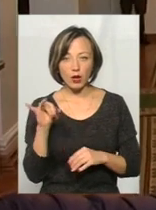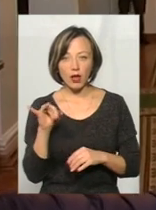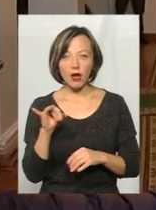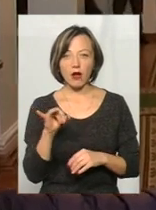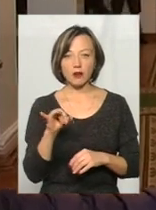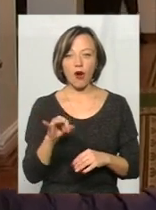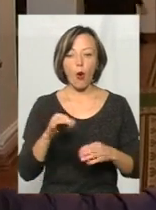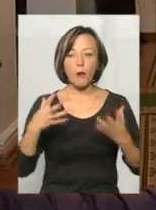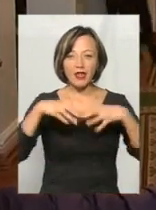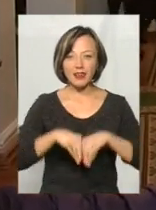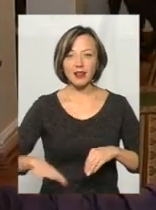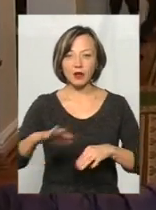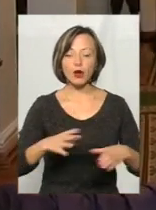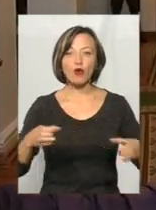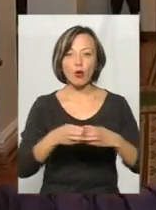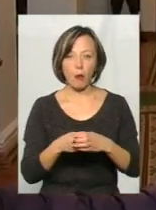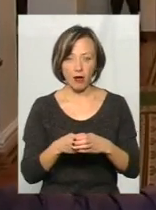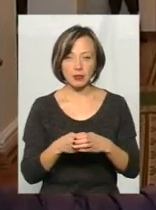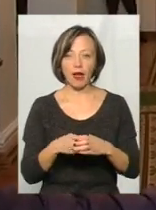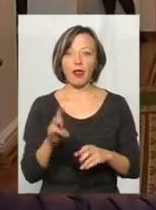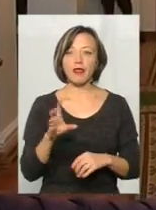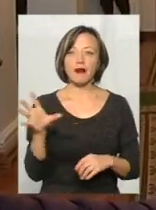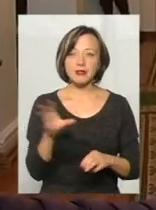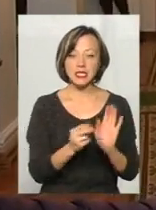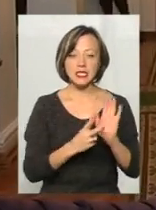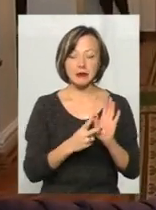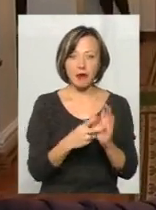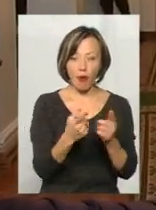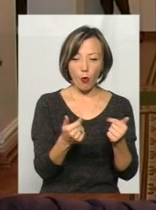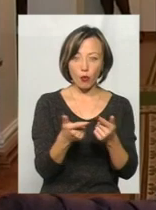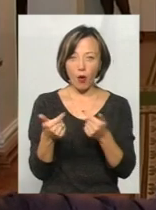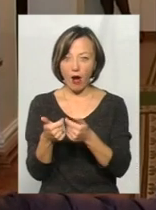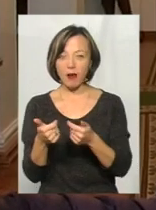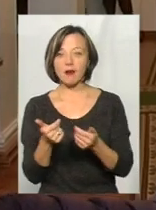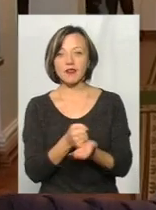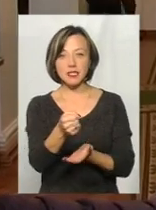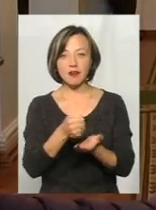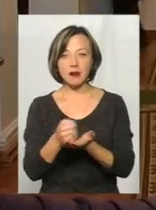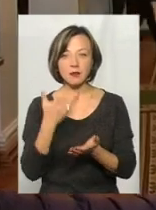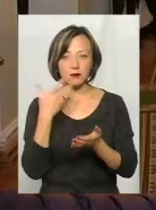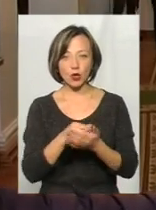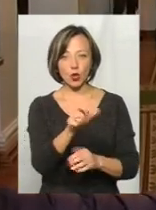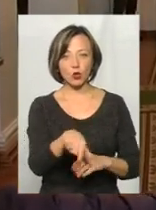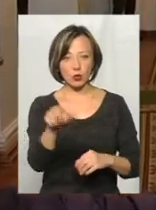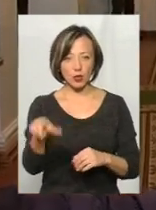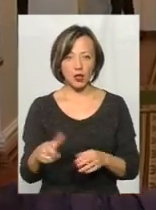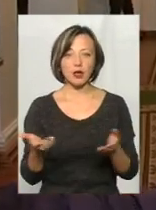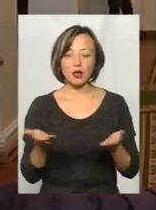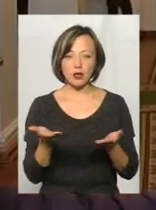об'єднанні територіальні громади. На всіх семи округах ми виставляємо своїх людей або підтримуємо людей, які